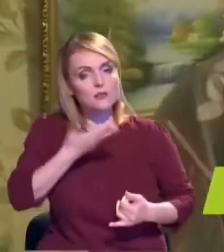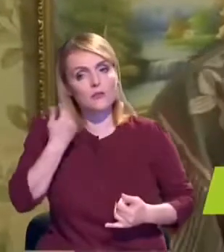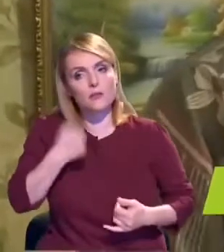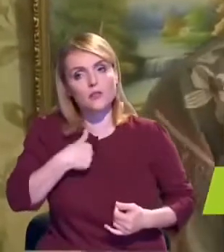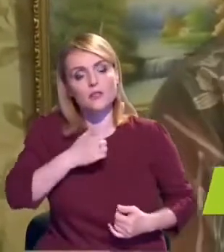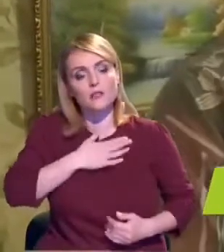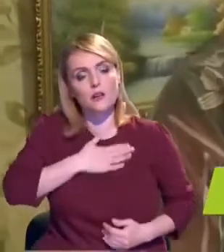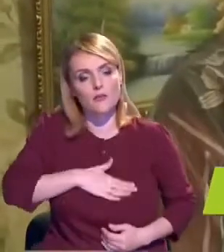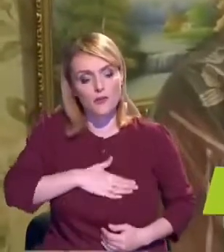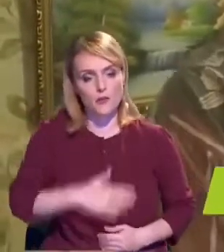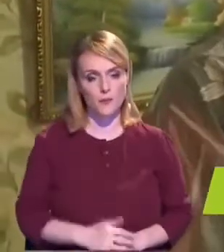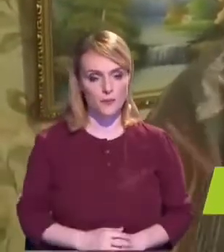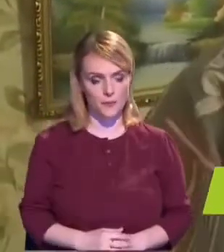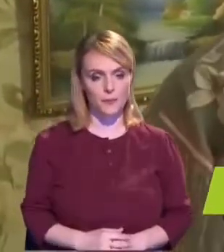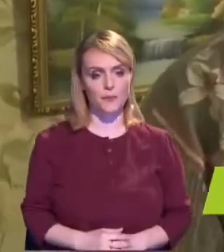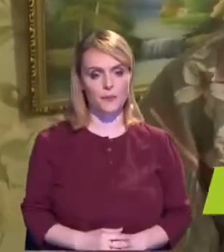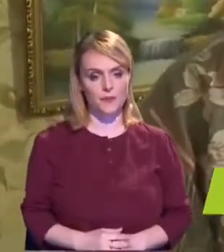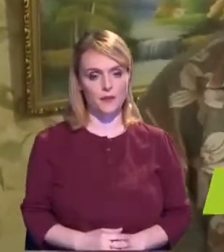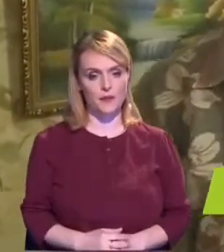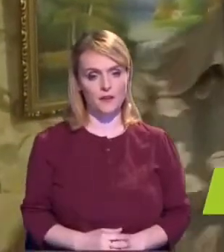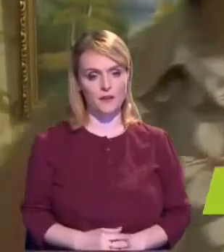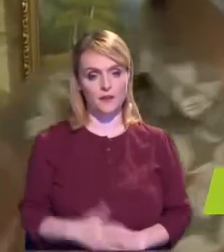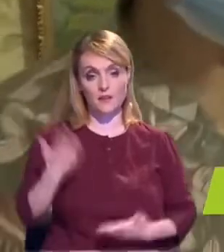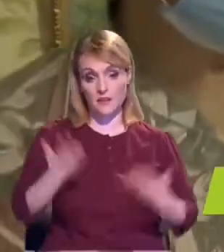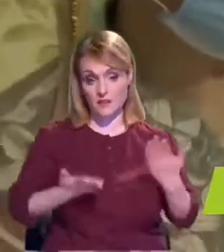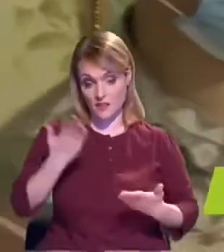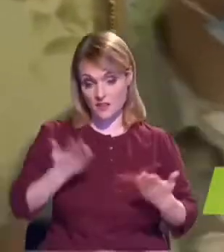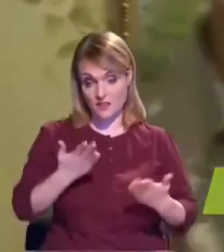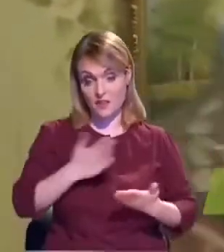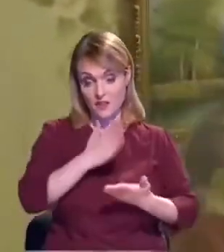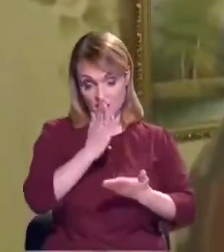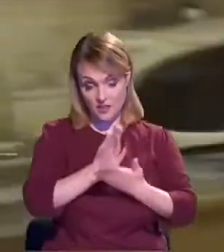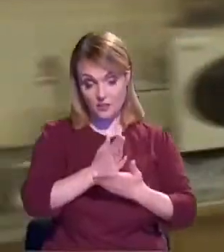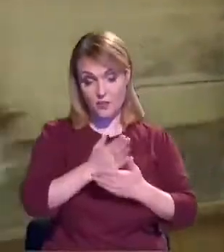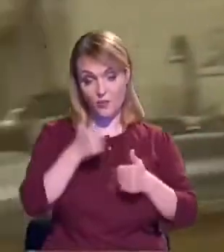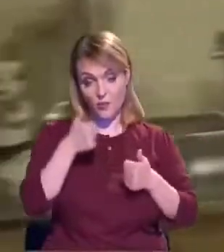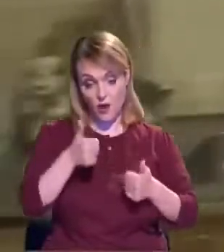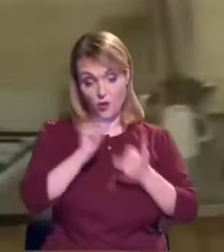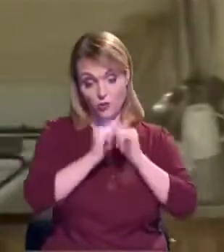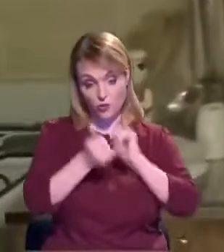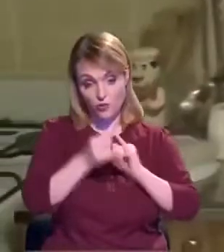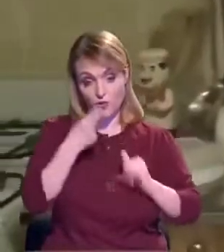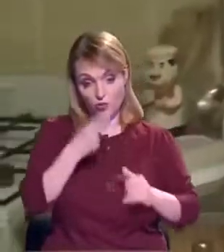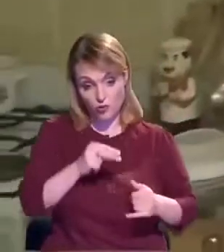Dacă vor să aibă toate astea, trebuie să depună o leagă de forță.